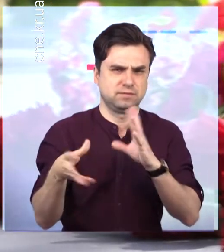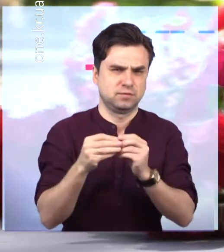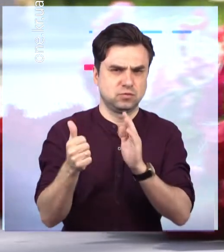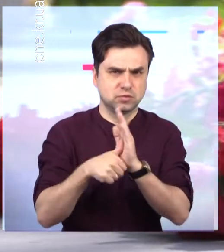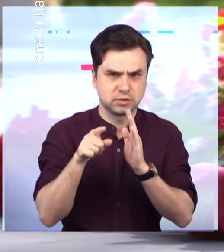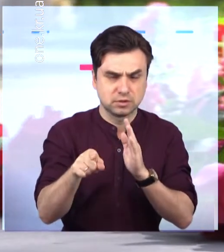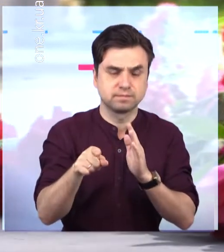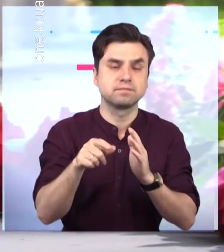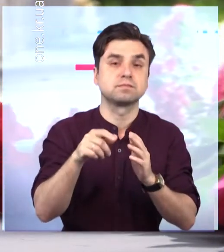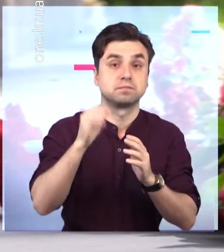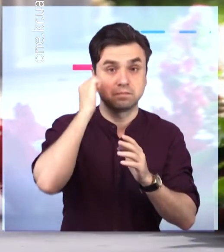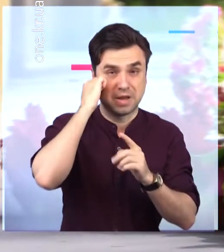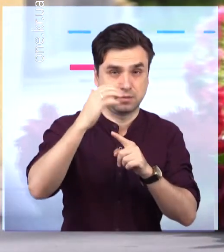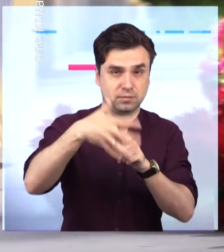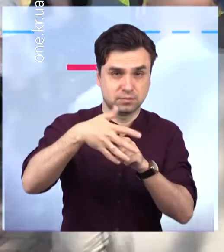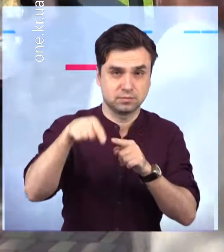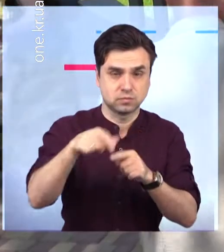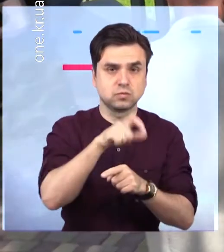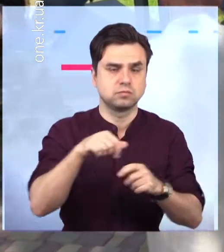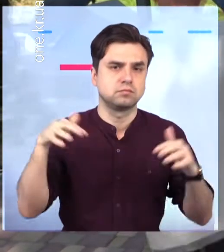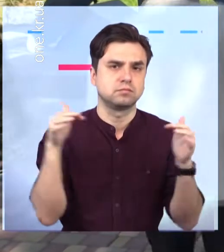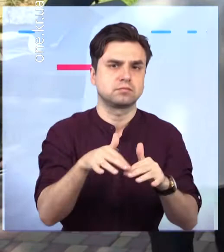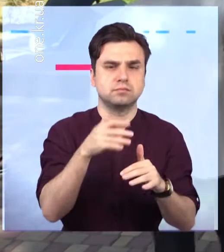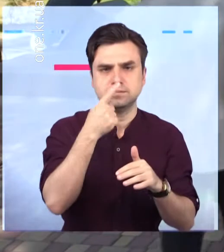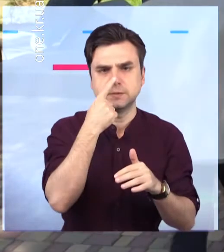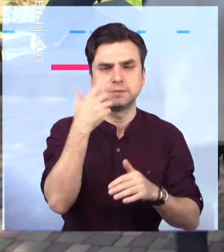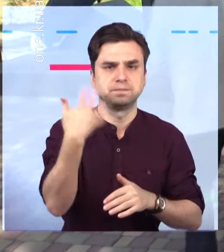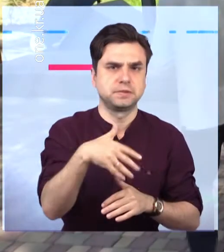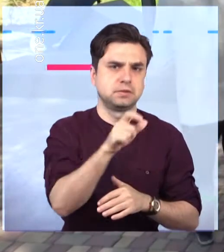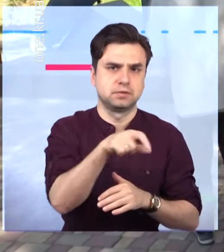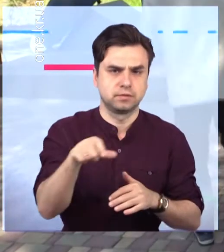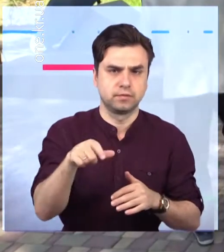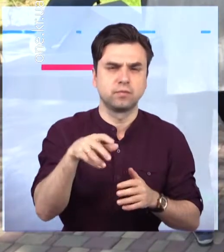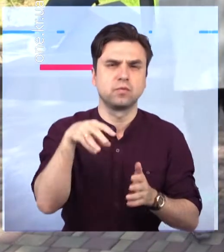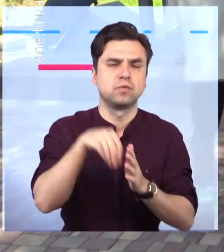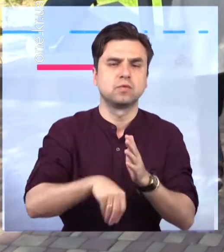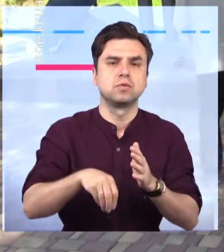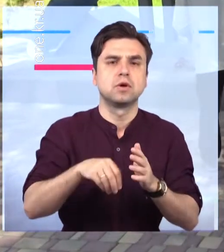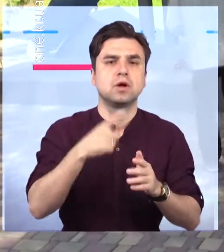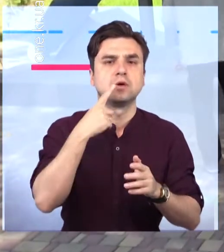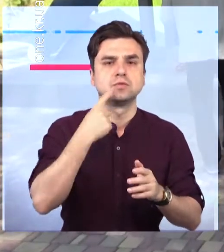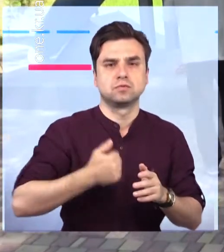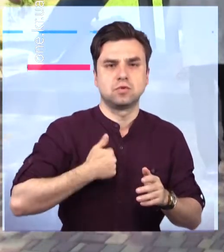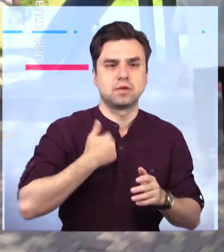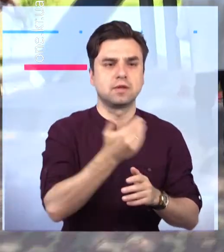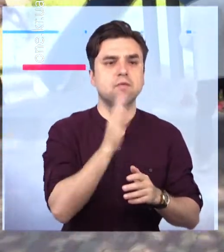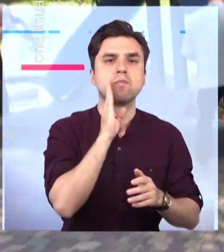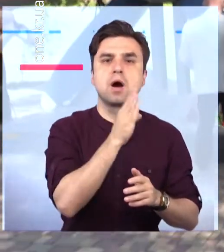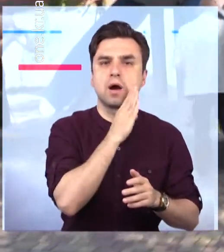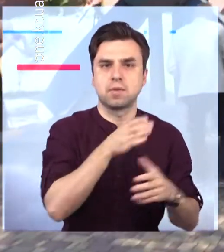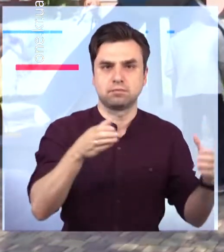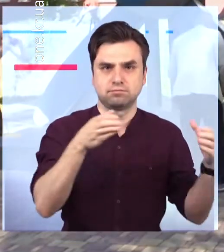побратимів до пам'ятника авіаторам Криворіжжя прийшли до півсотні містян. Зокрема, голова об'єднання солдатських матерів